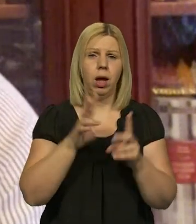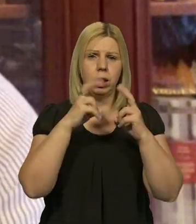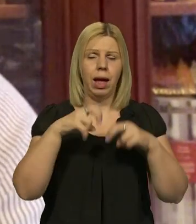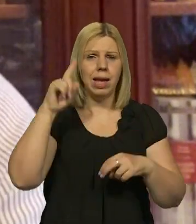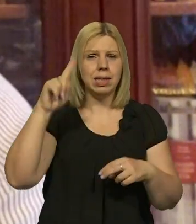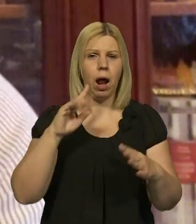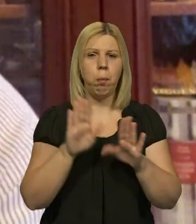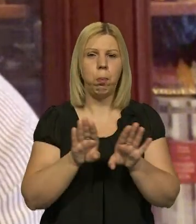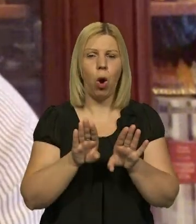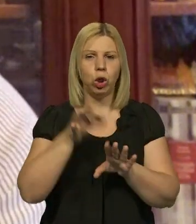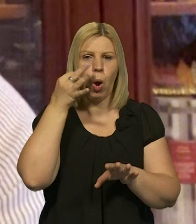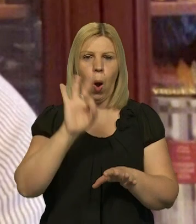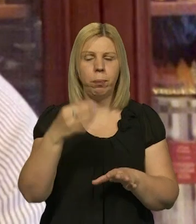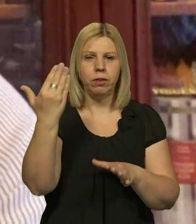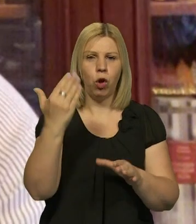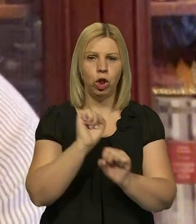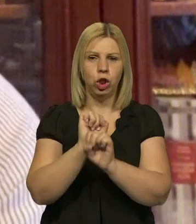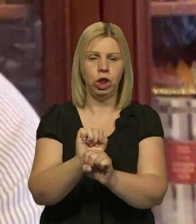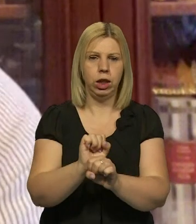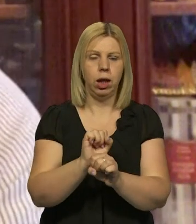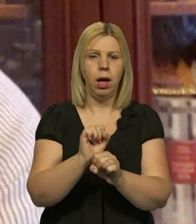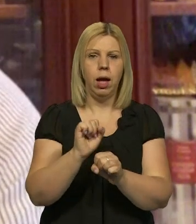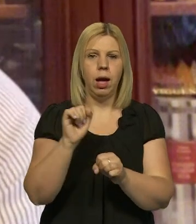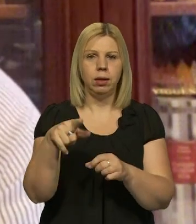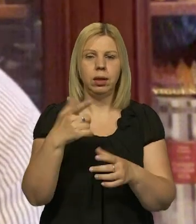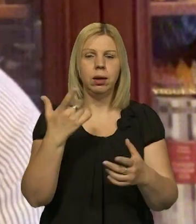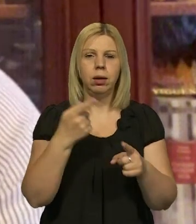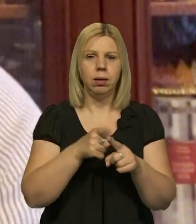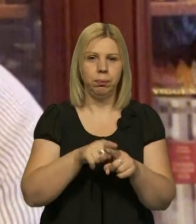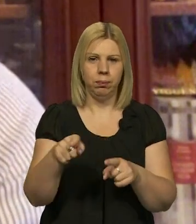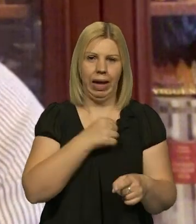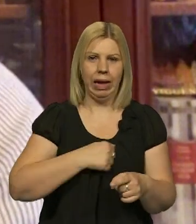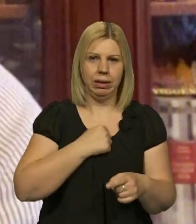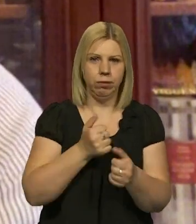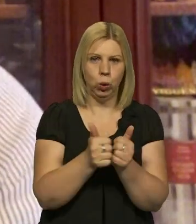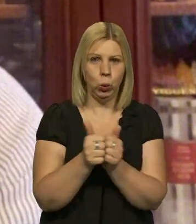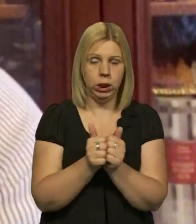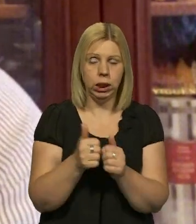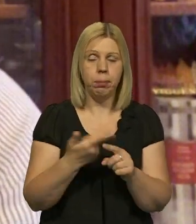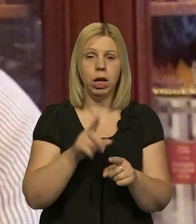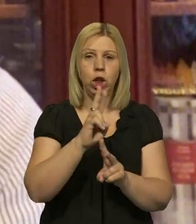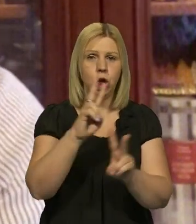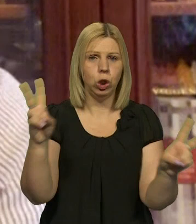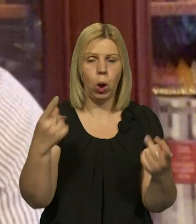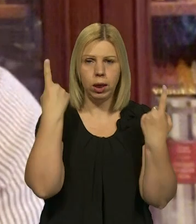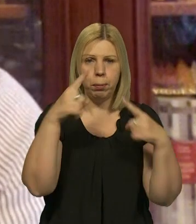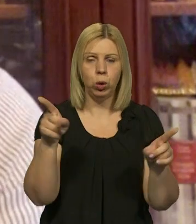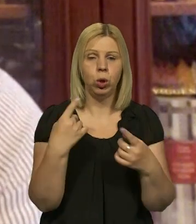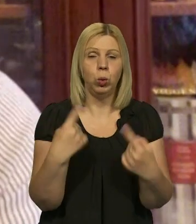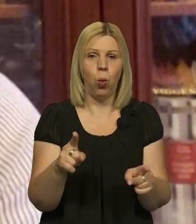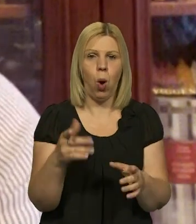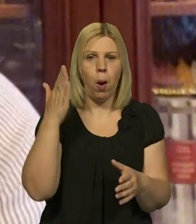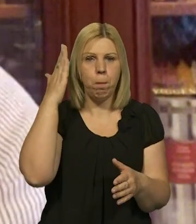Ізраїля в його протистоянні з агресивними сусідами. На жаль, поки що ніхто не придумав іншого